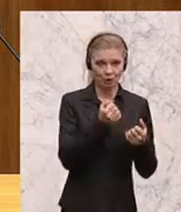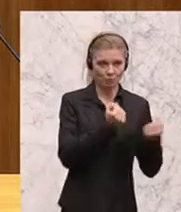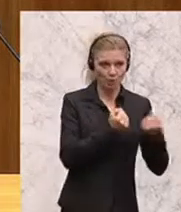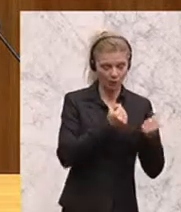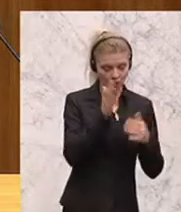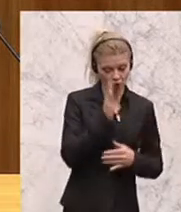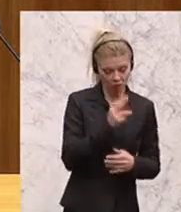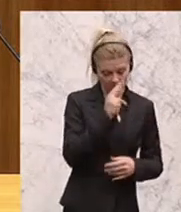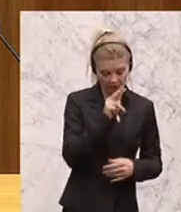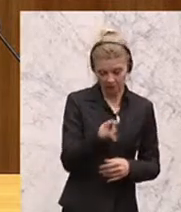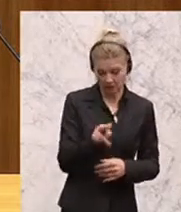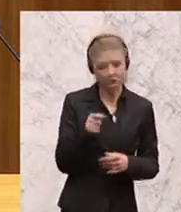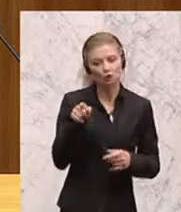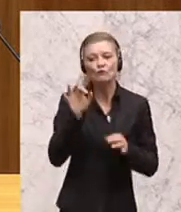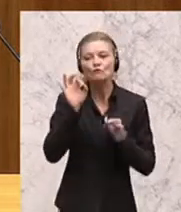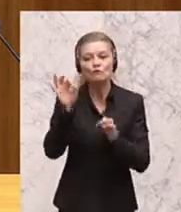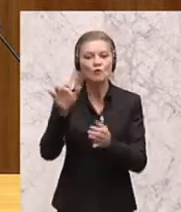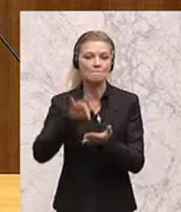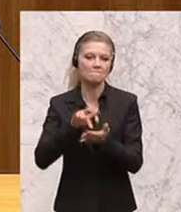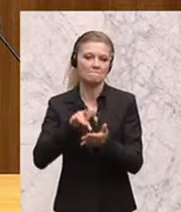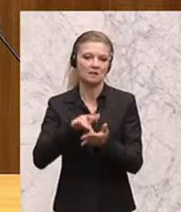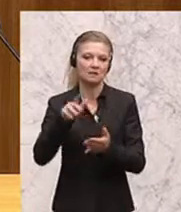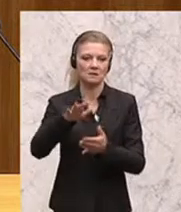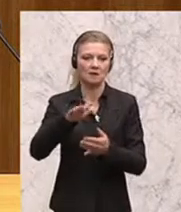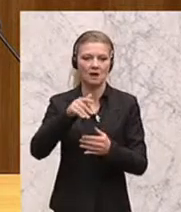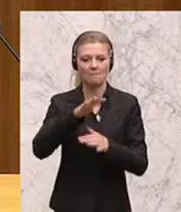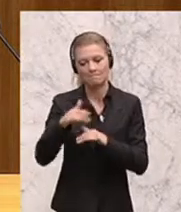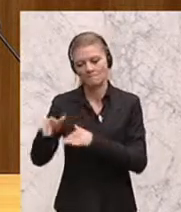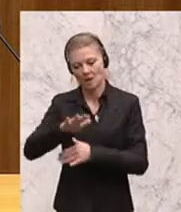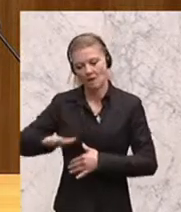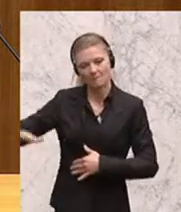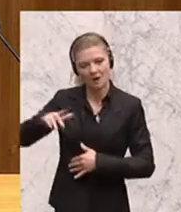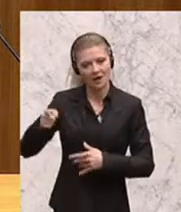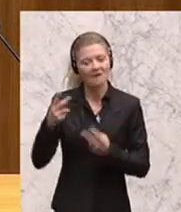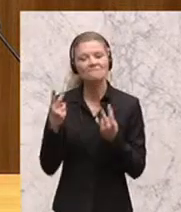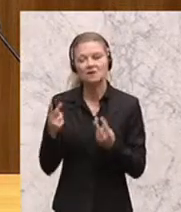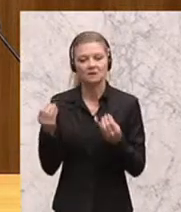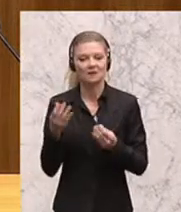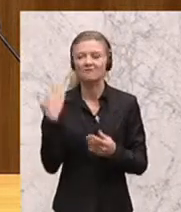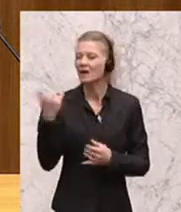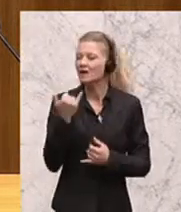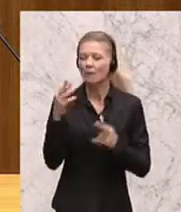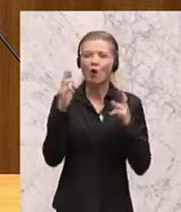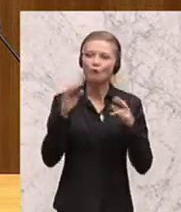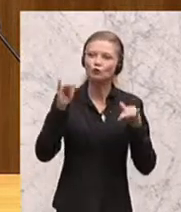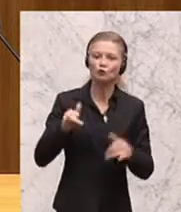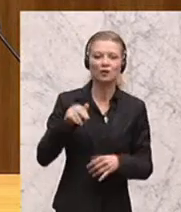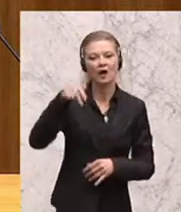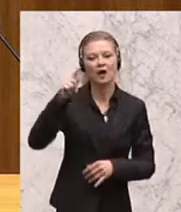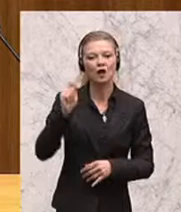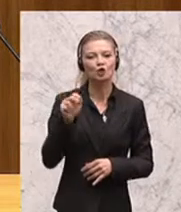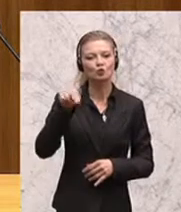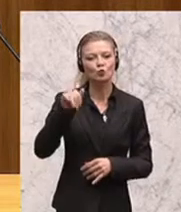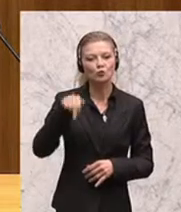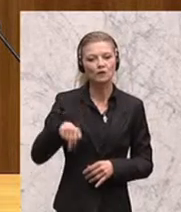Mittelmeerraum eine ganz entscheidende Angelegenheit. Und da war immer ein Hoffnungspunkt Tunesien und die Verfassung und die